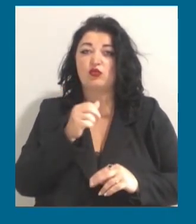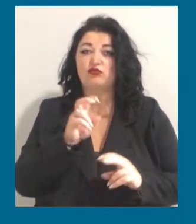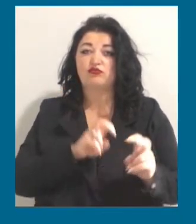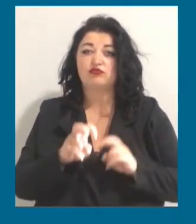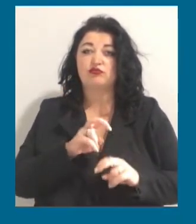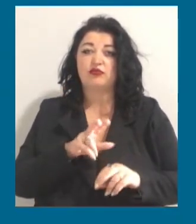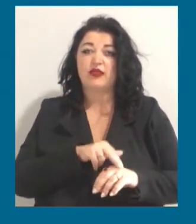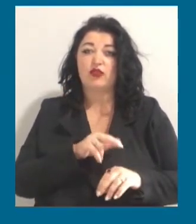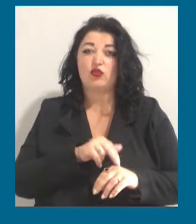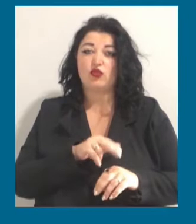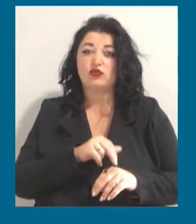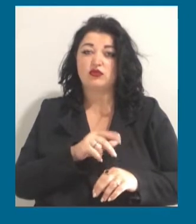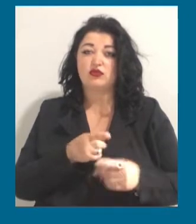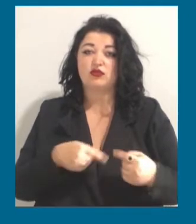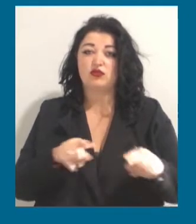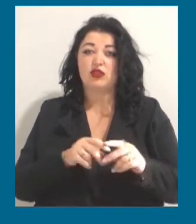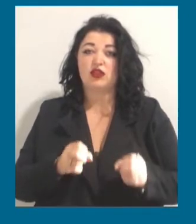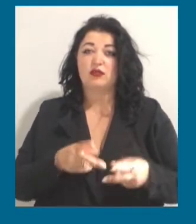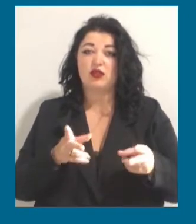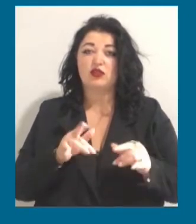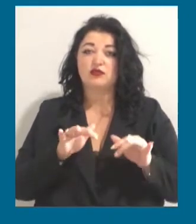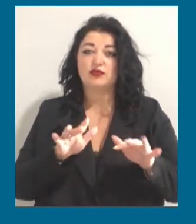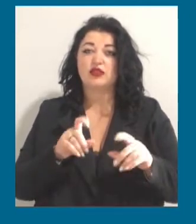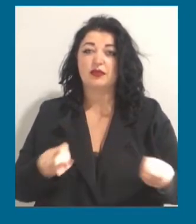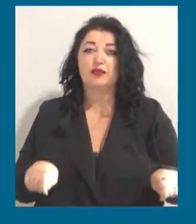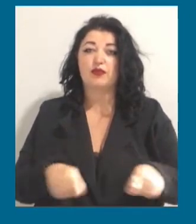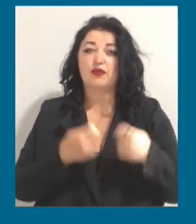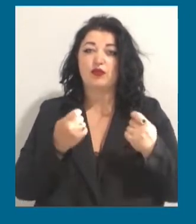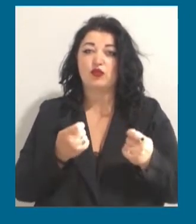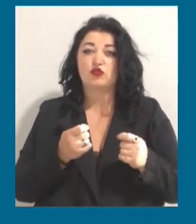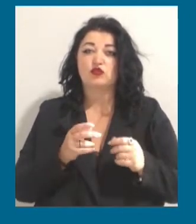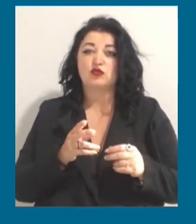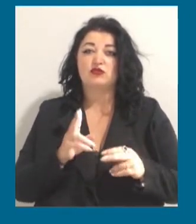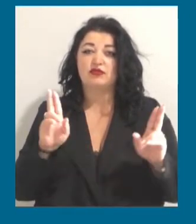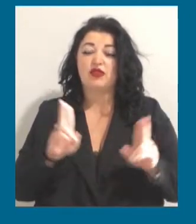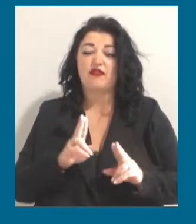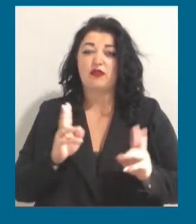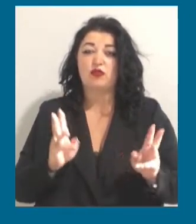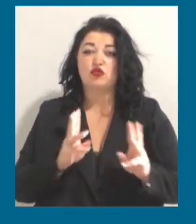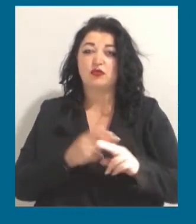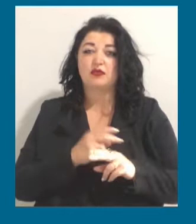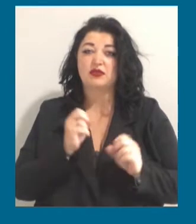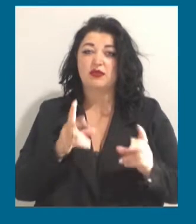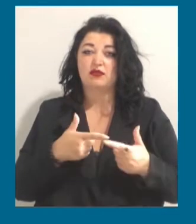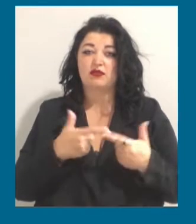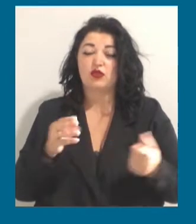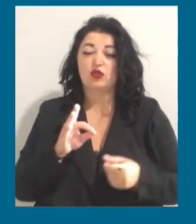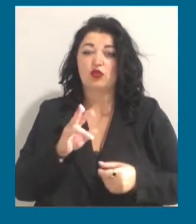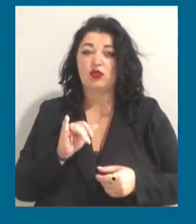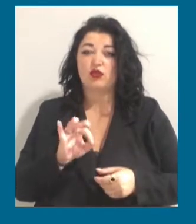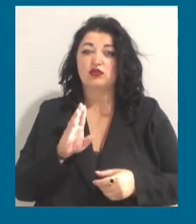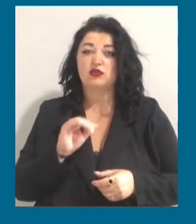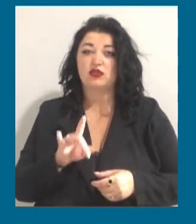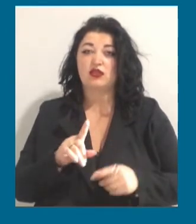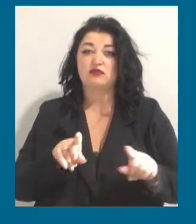фігуранти кримінальної сплави за порушення правополежної безпеки в одеському зітелі. Наспідоково загонувало люди. Утриманого прикордонного